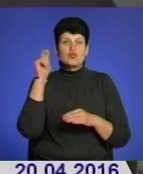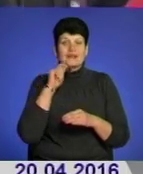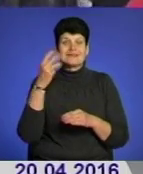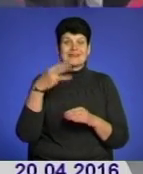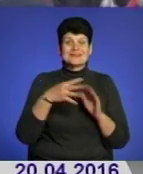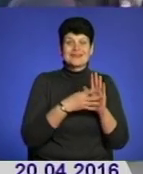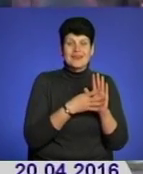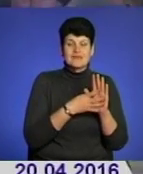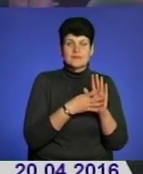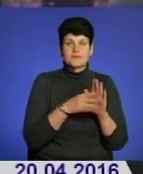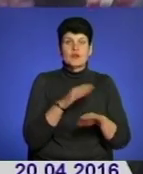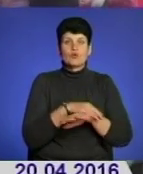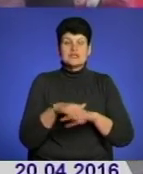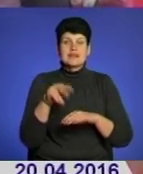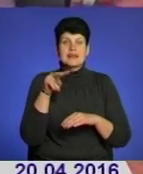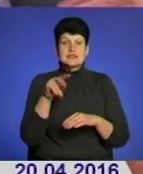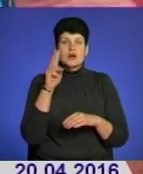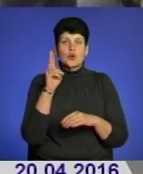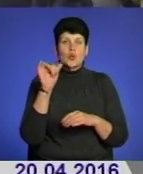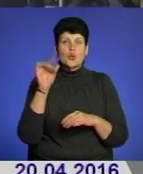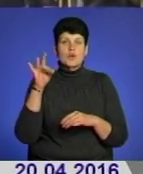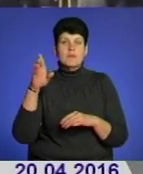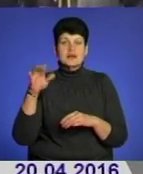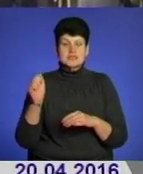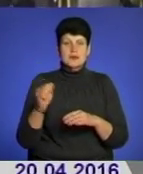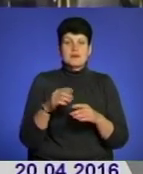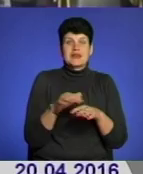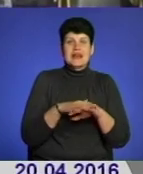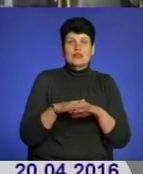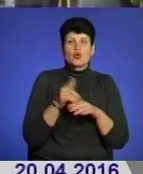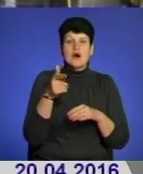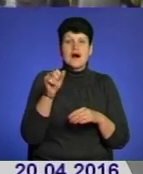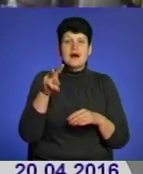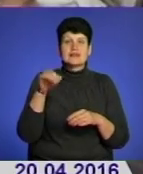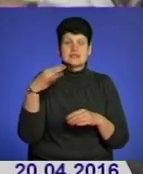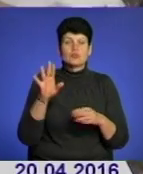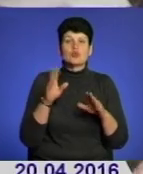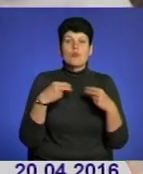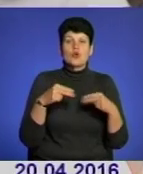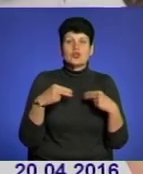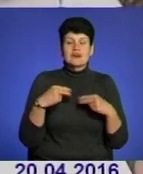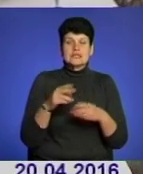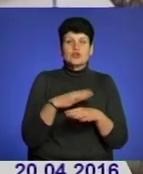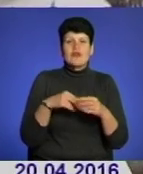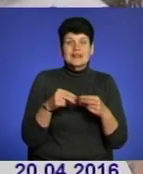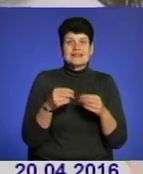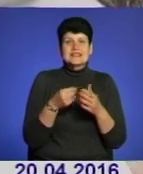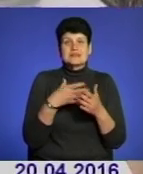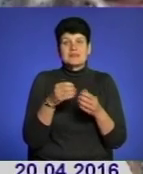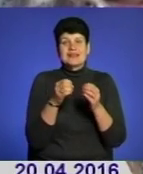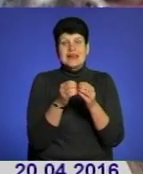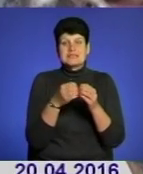39, та на вулиці Леся Курбаса, це на майданчику біля ринку Галицький. Аграрії продаватимуть товари за цінами на 10-15